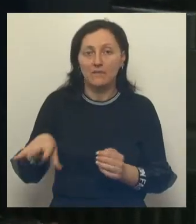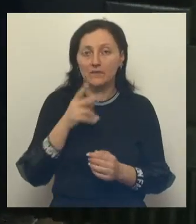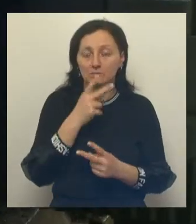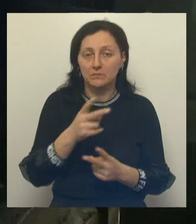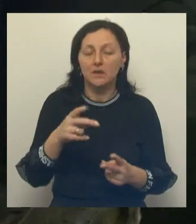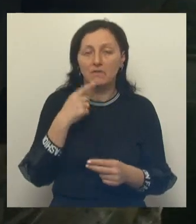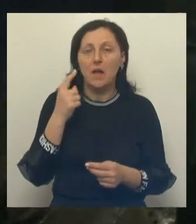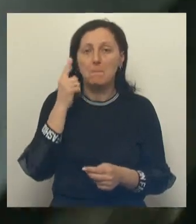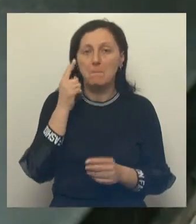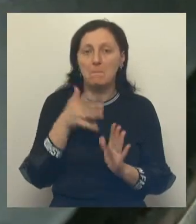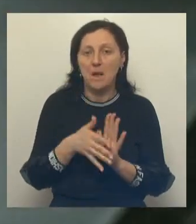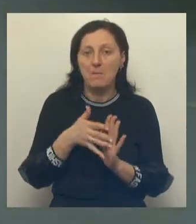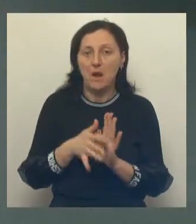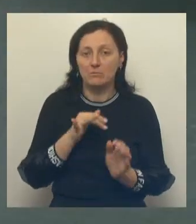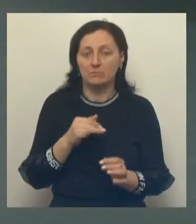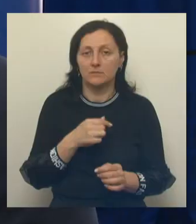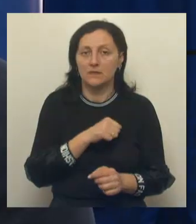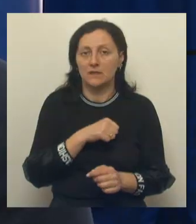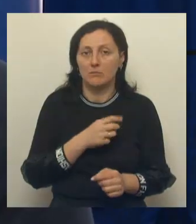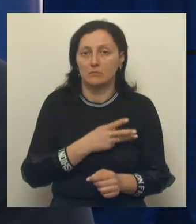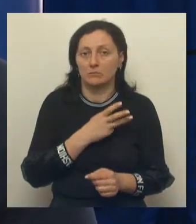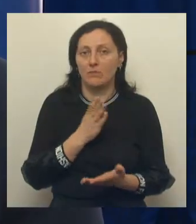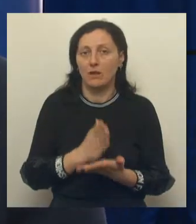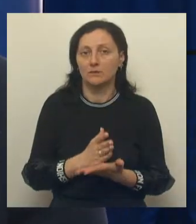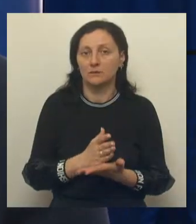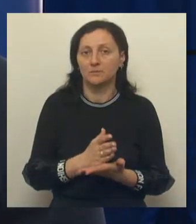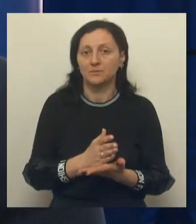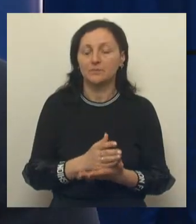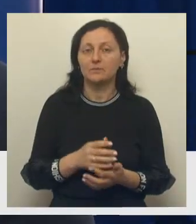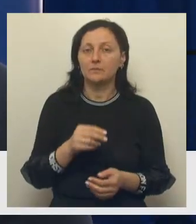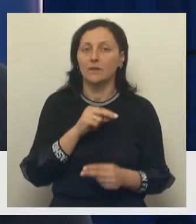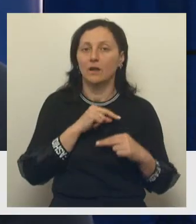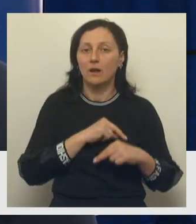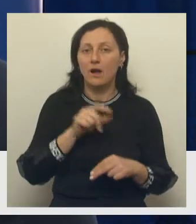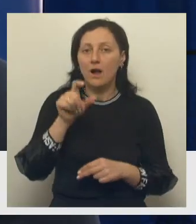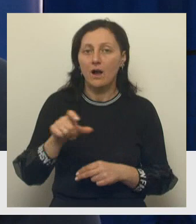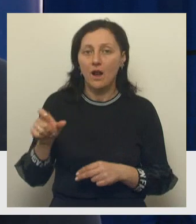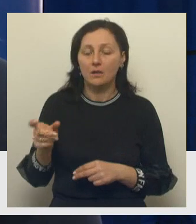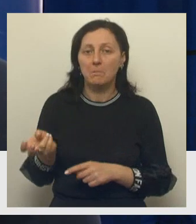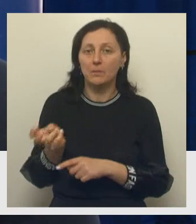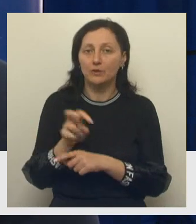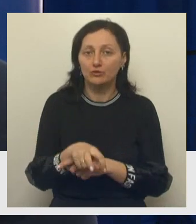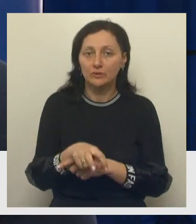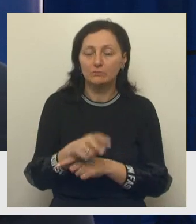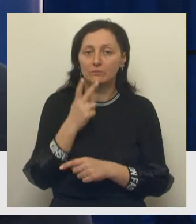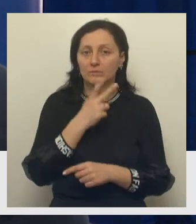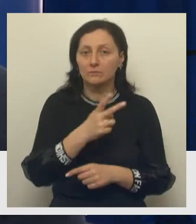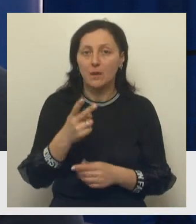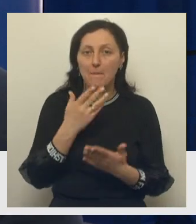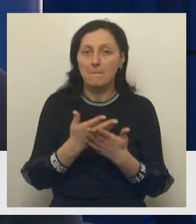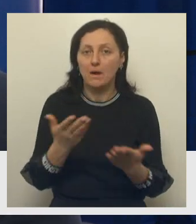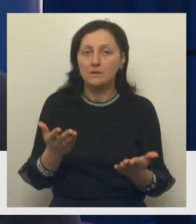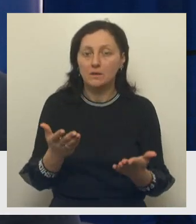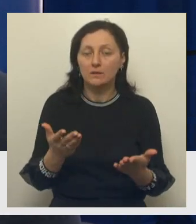пониманием и личной инициативой. «Коллеги из РЦК зашли на предприятие, показали и обучили